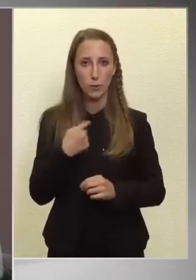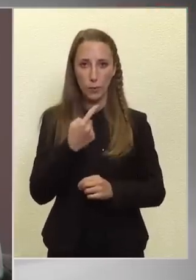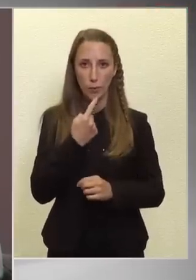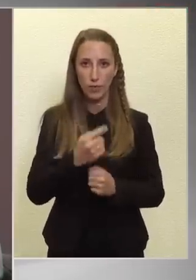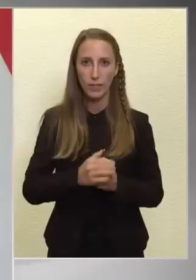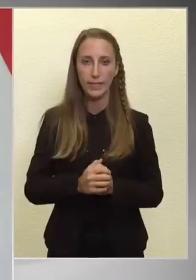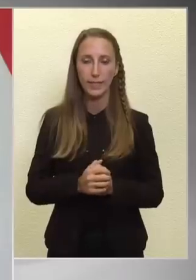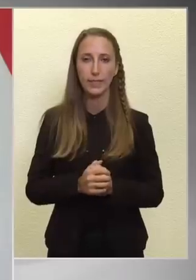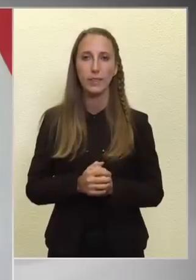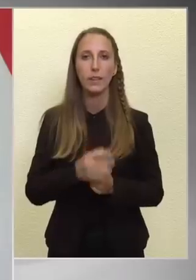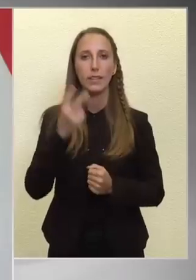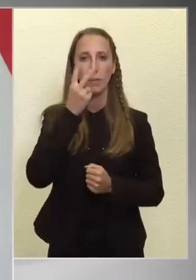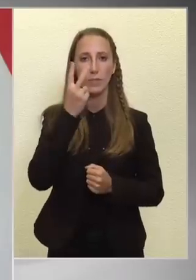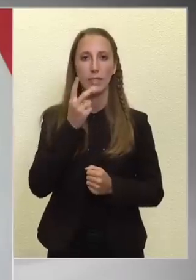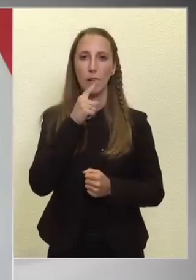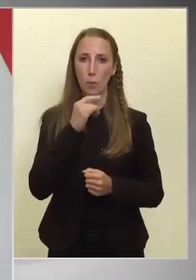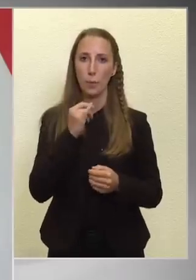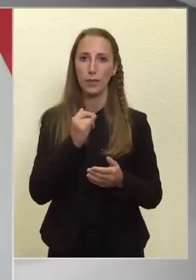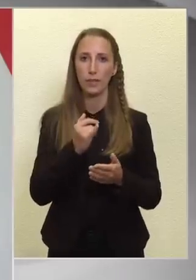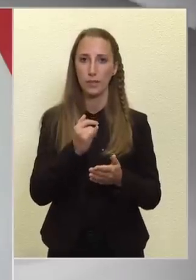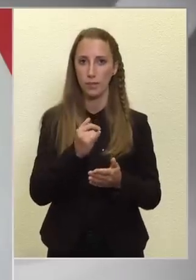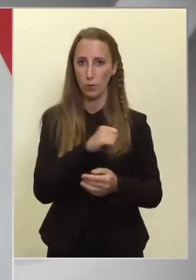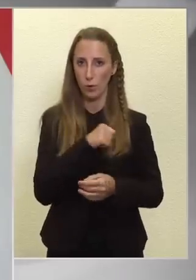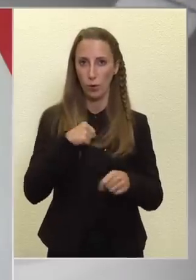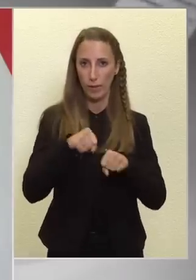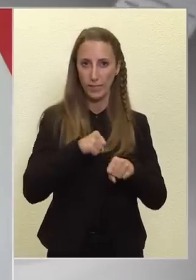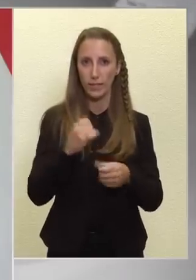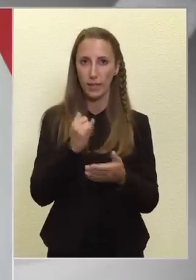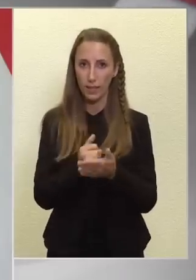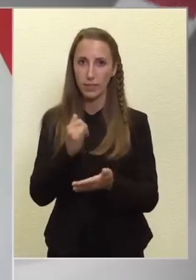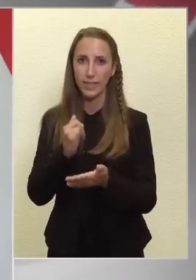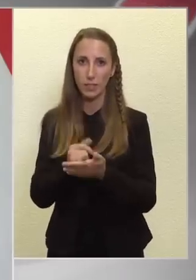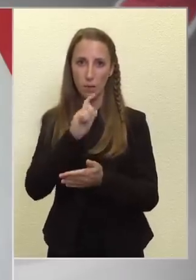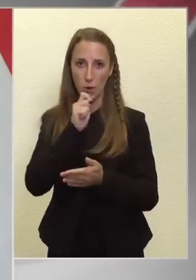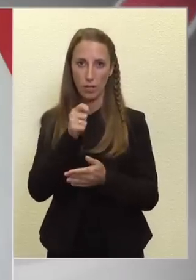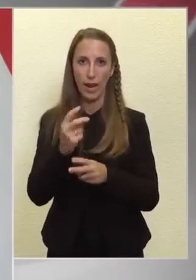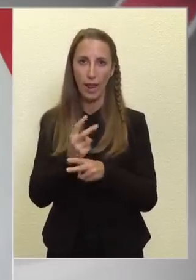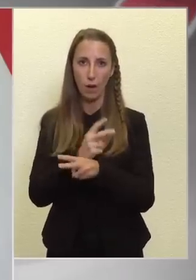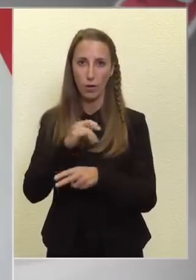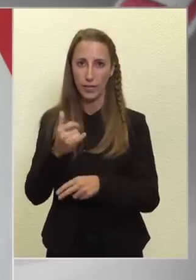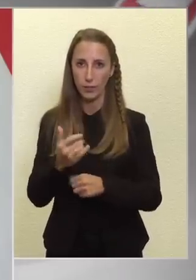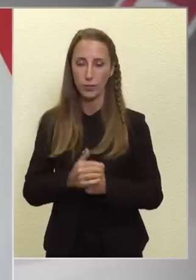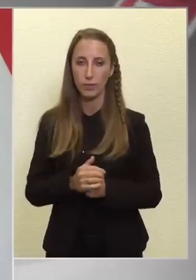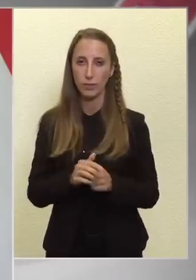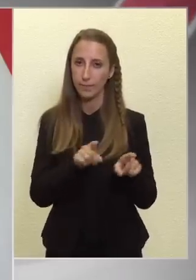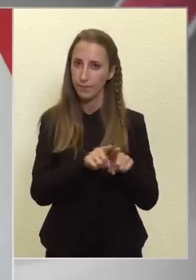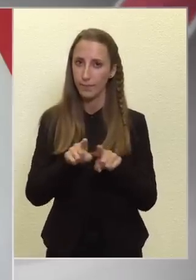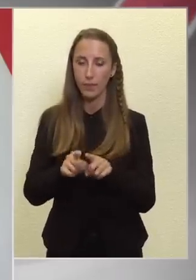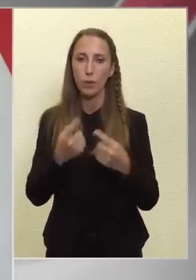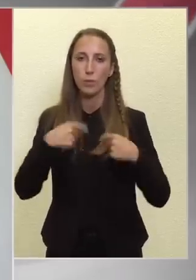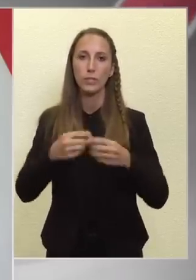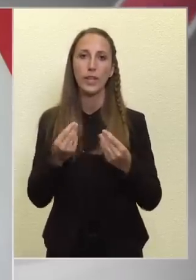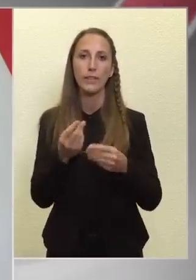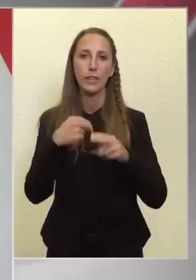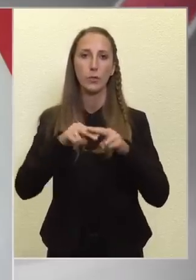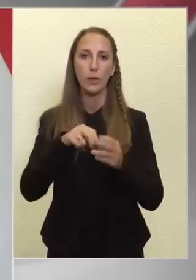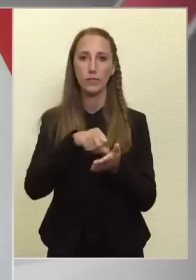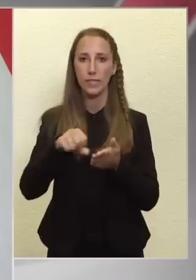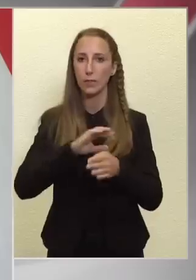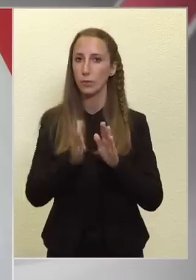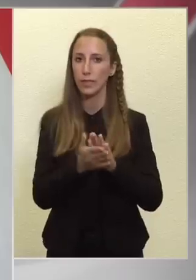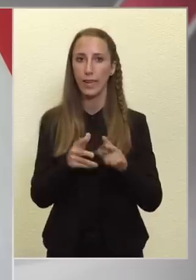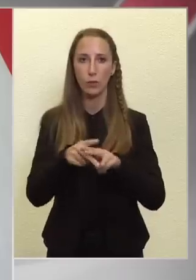természetesen a mi igaz önkormányzatokra, igaz a magyar államra is. Tehát mi is ennyivel többet fizetünk minden